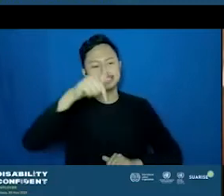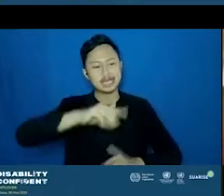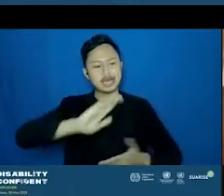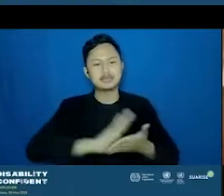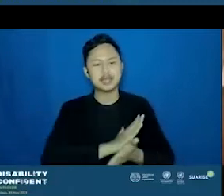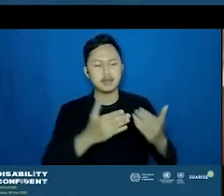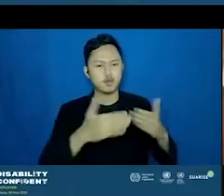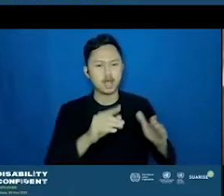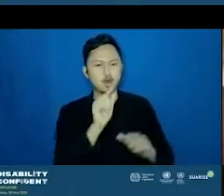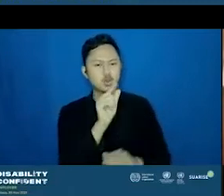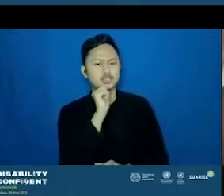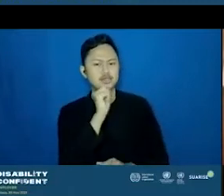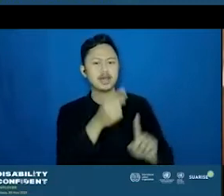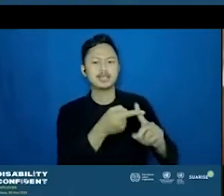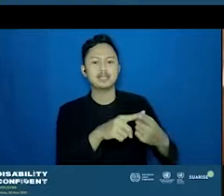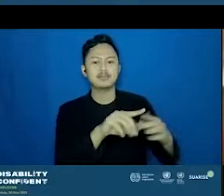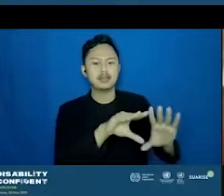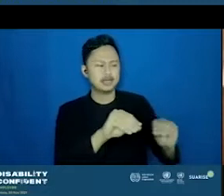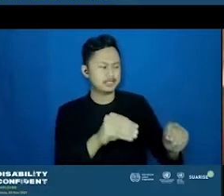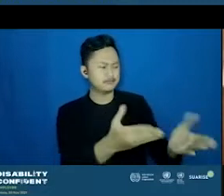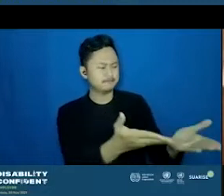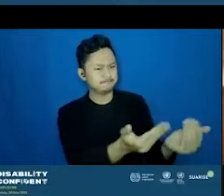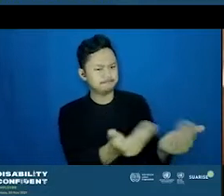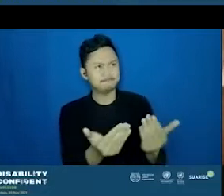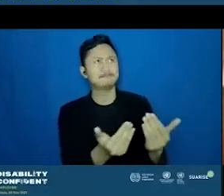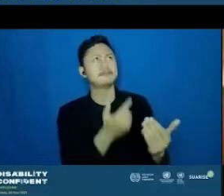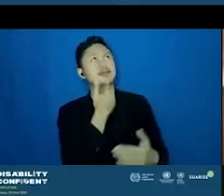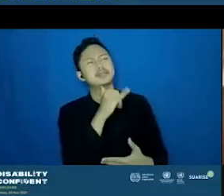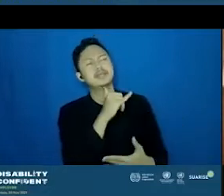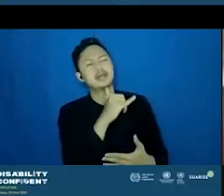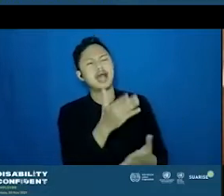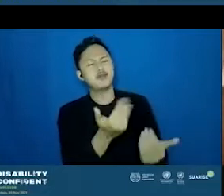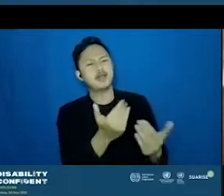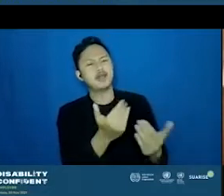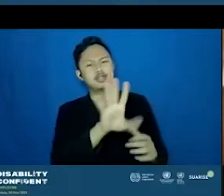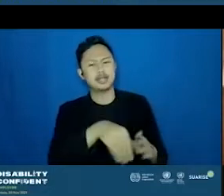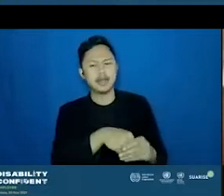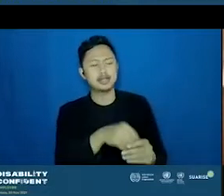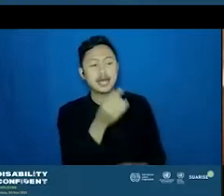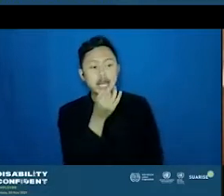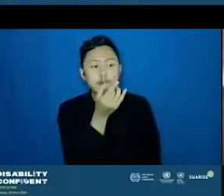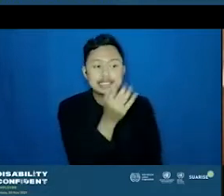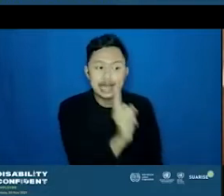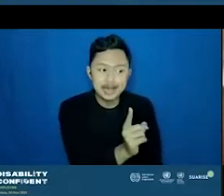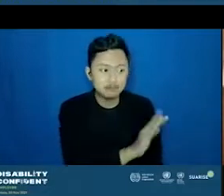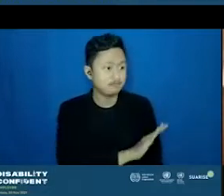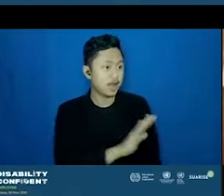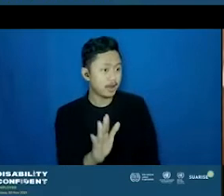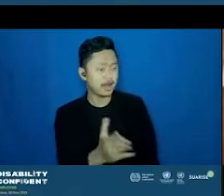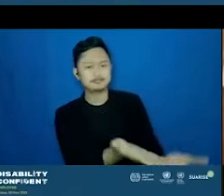untuk teman-teman kerja tunan netra untuk bergabung sama kami, ada rekomendasi atau tidak. Jadi